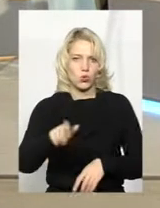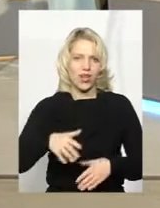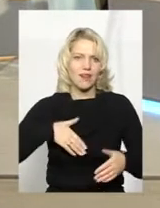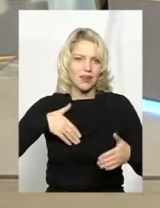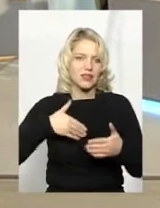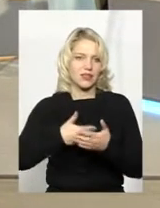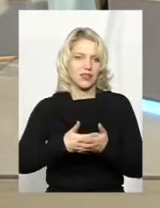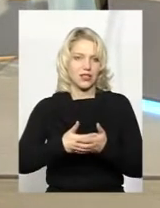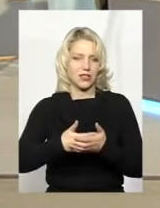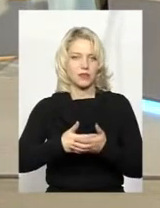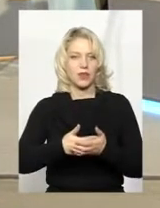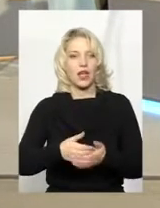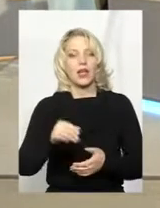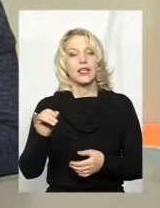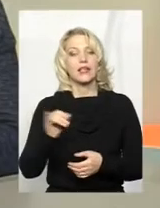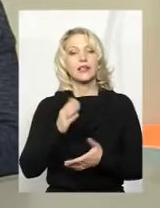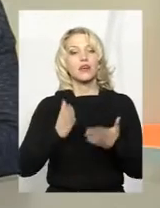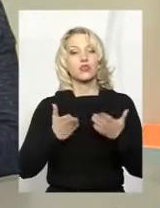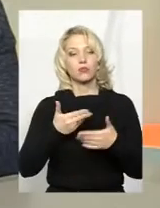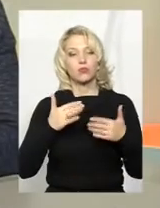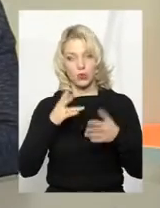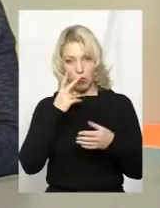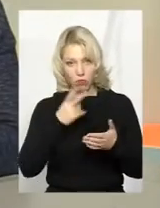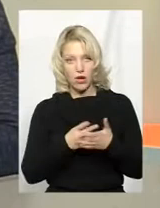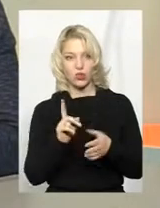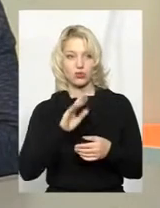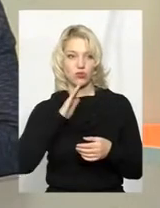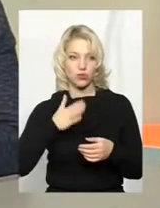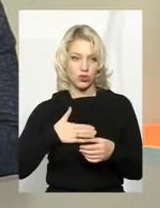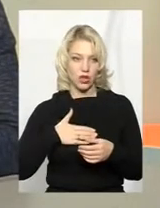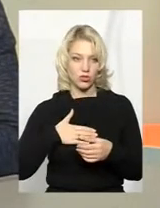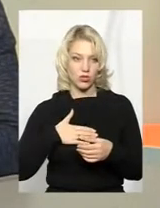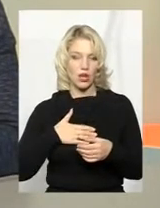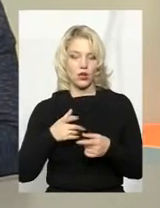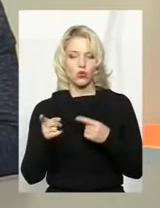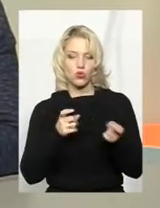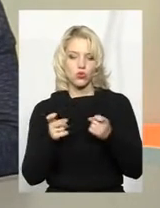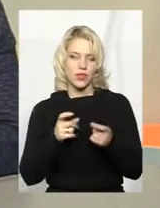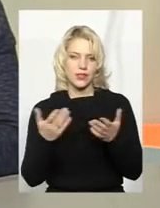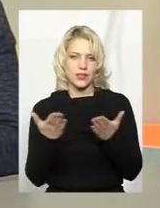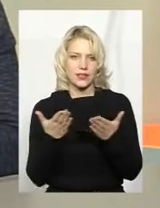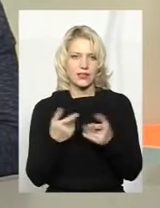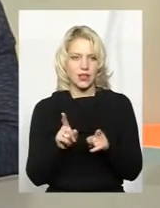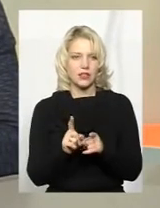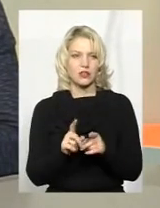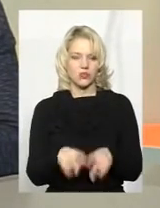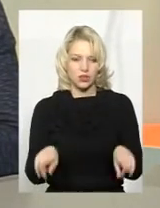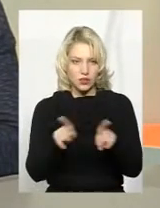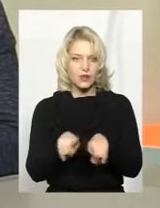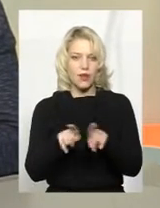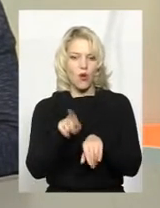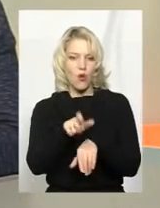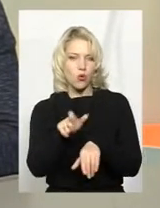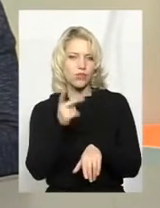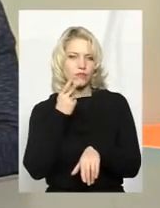активних. І якщо ми будемо бачити, що до наших заходів долучаються якісь одні і ті самі люди, наприклад,